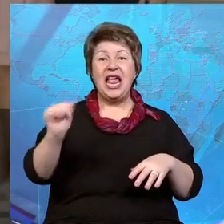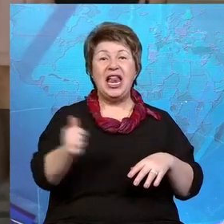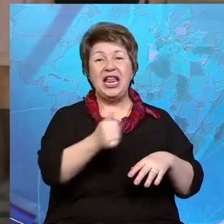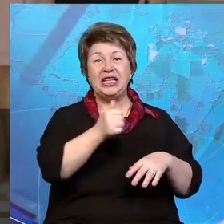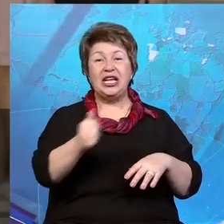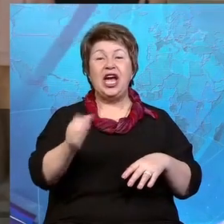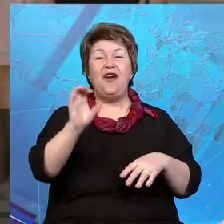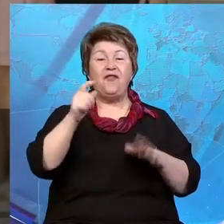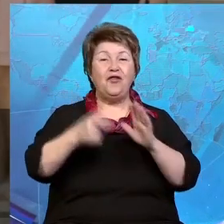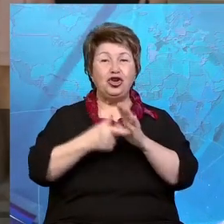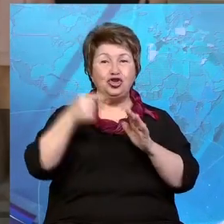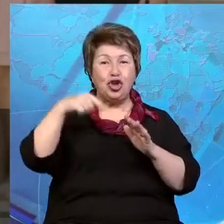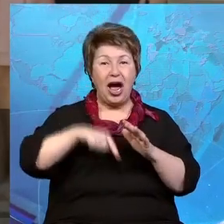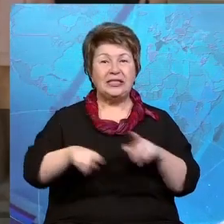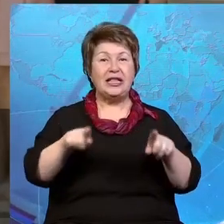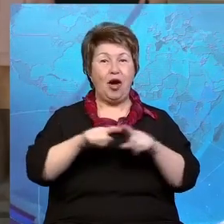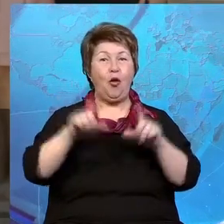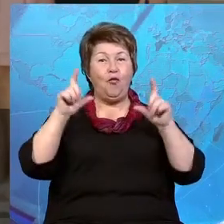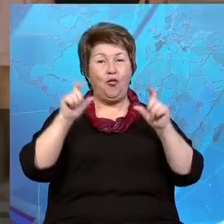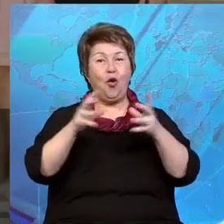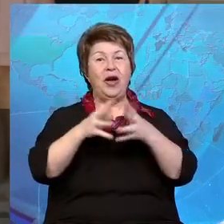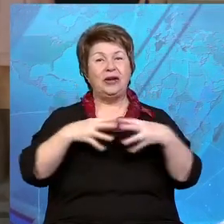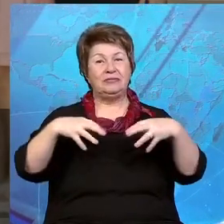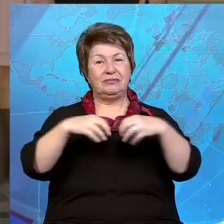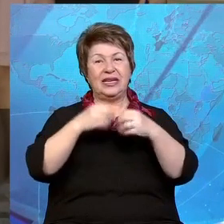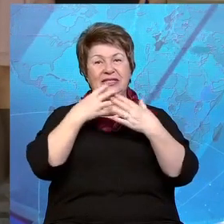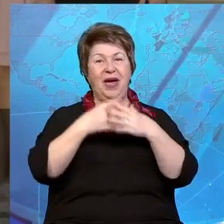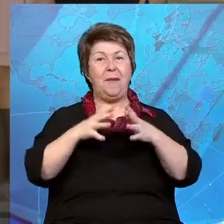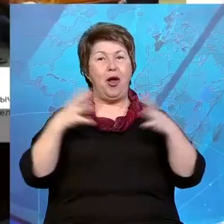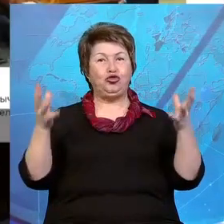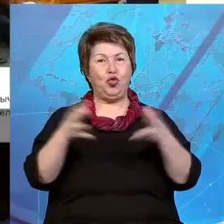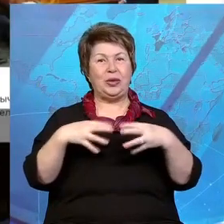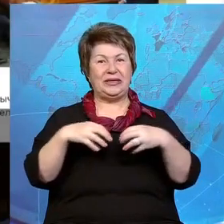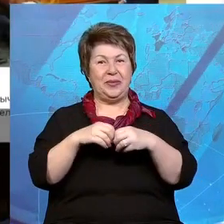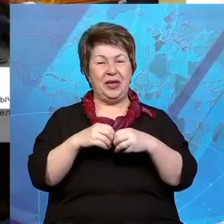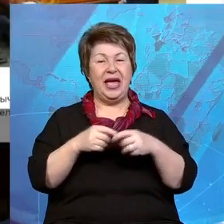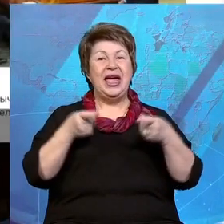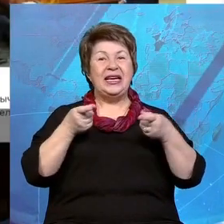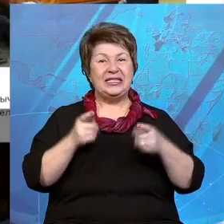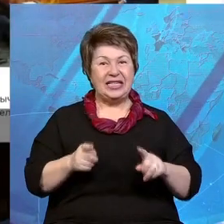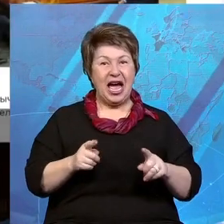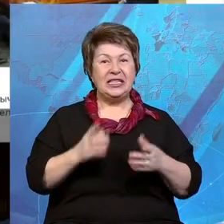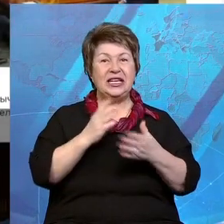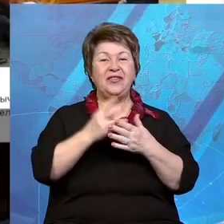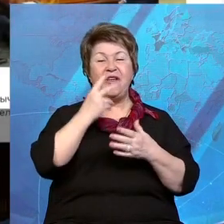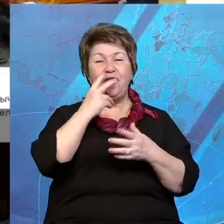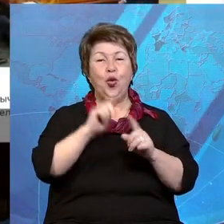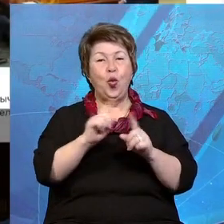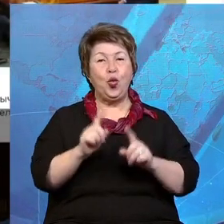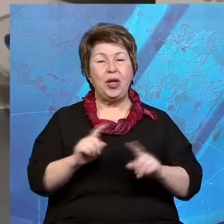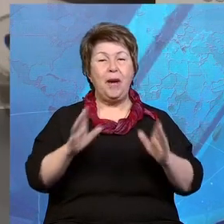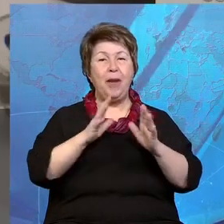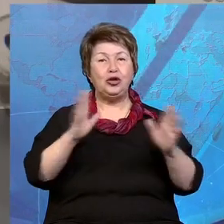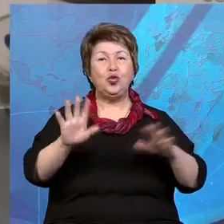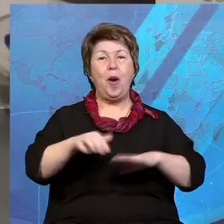и в Солигорской шахте. И вот на таком фото в кругу своей большой семьи. Кстати, на сайте и уникальное видео. Это большой